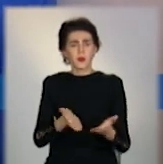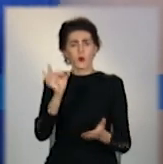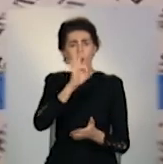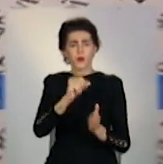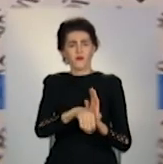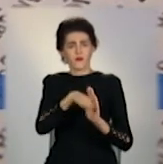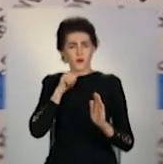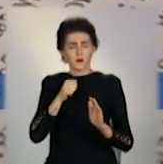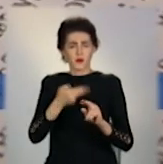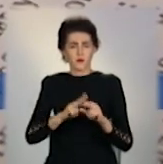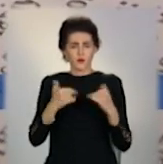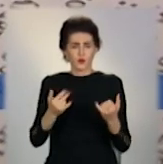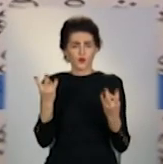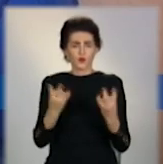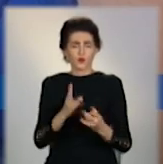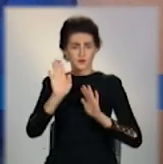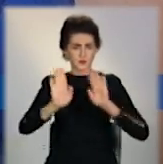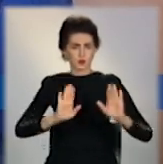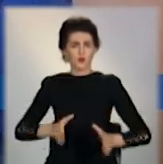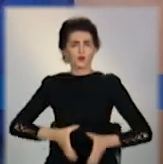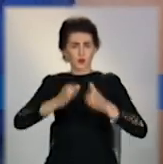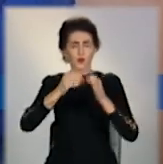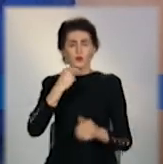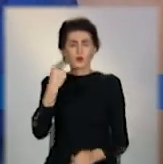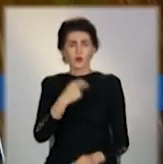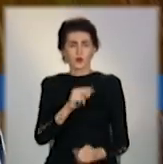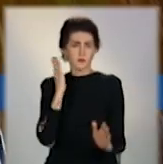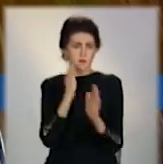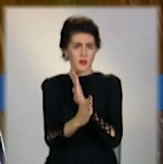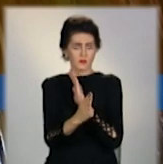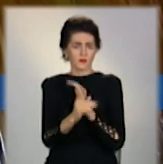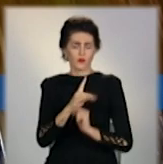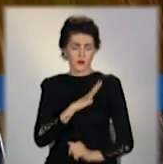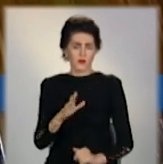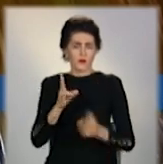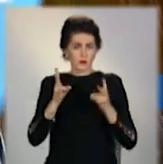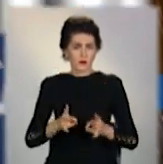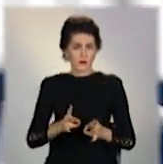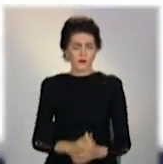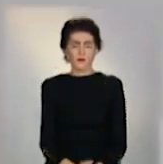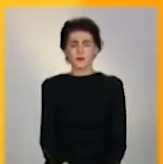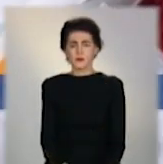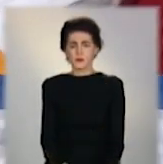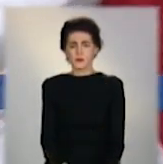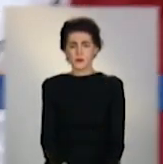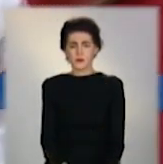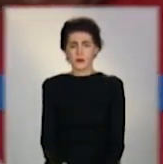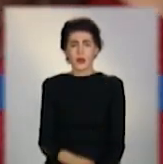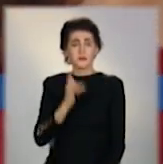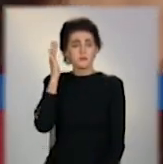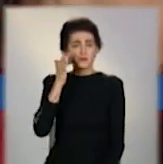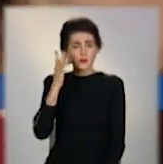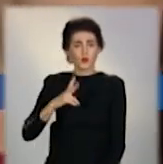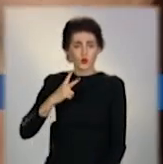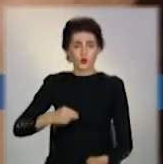грошей, які часто розклеюють на стовпах, краще обходити стороною? Мріяла про